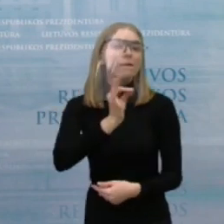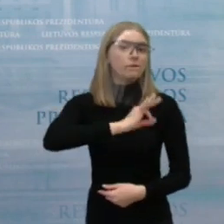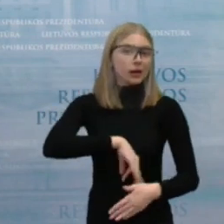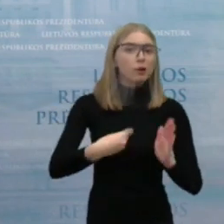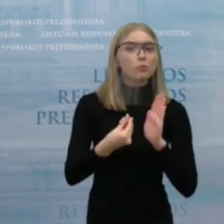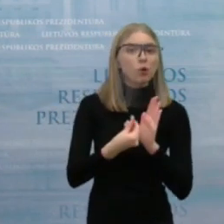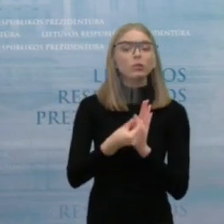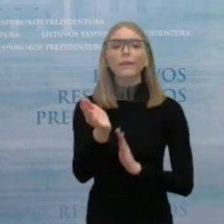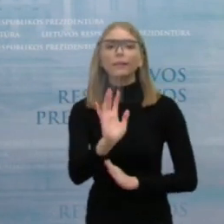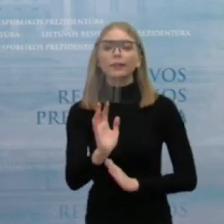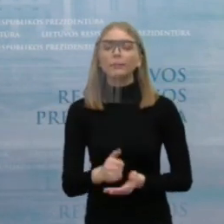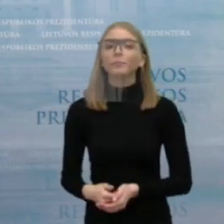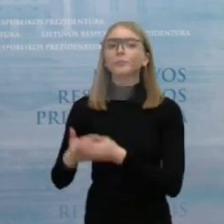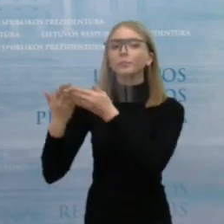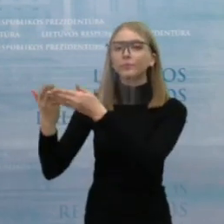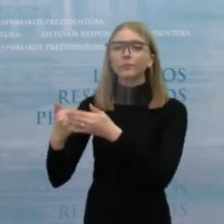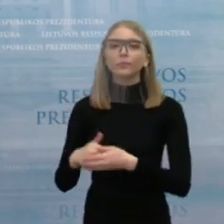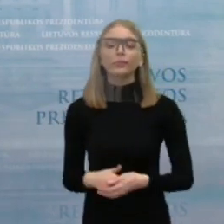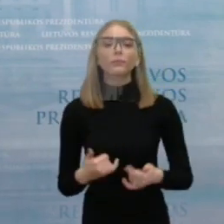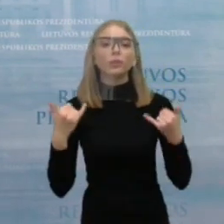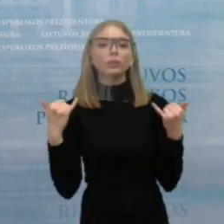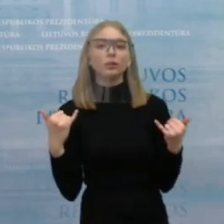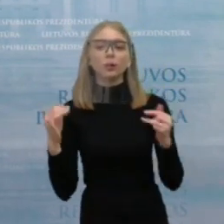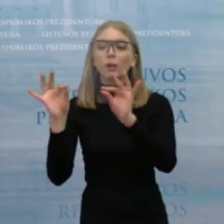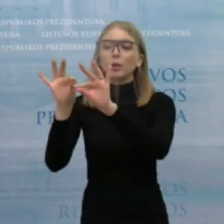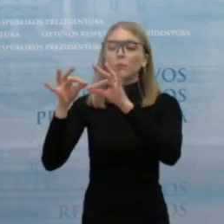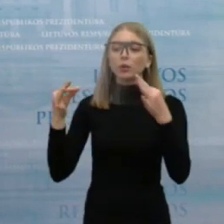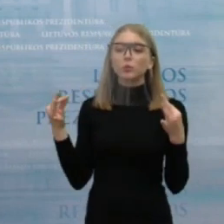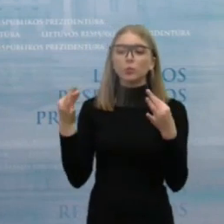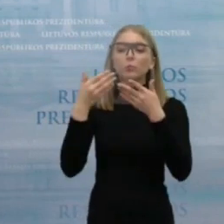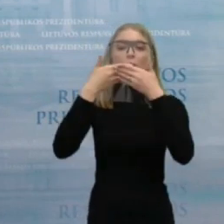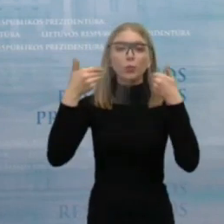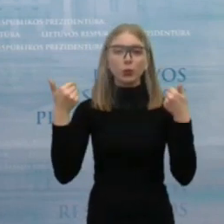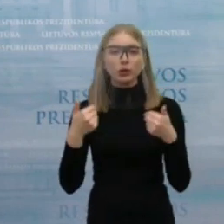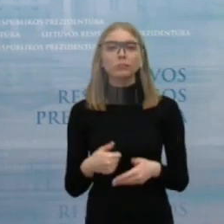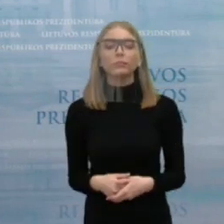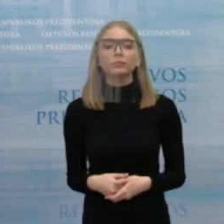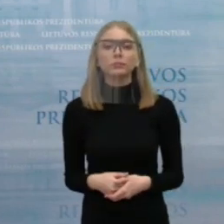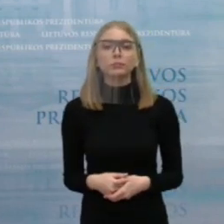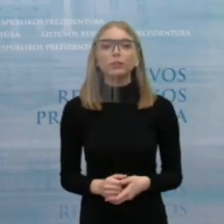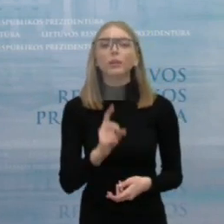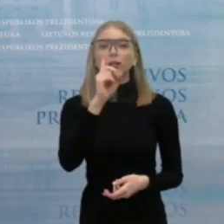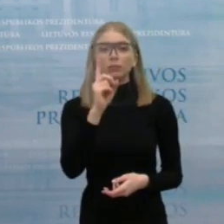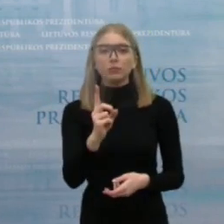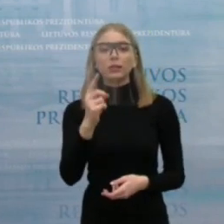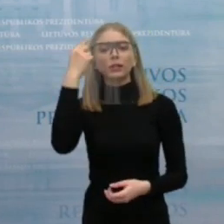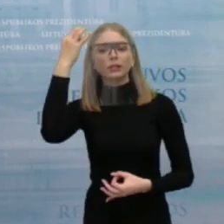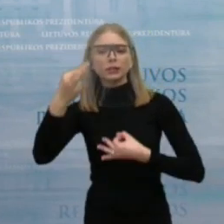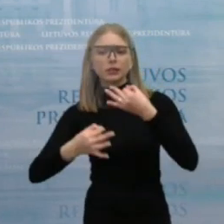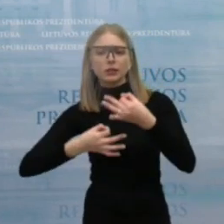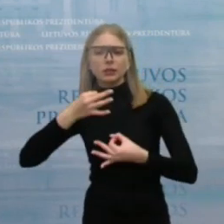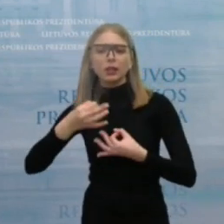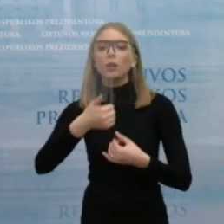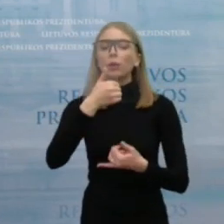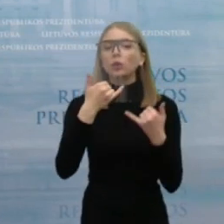Na, kol kas konkrečių pasiūlymų nematėm dar, tačiau svarstant ir dabar galiojantį